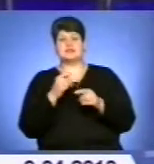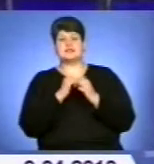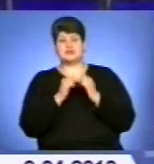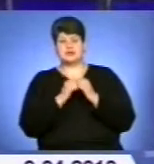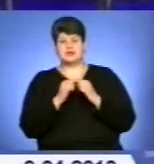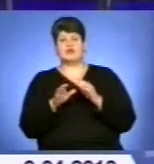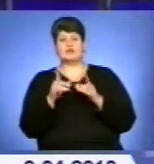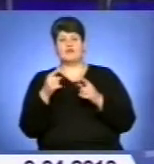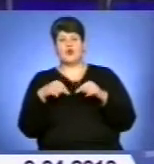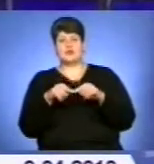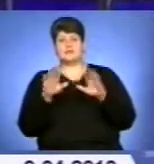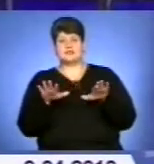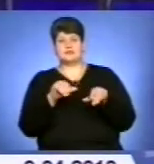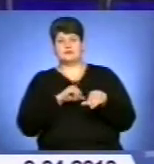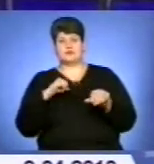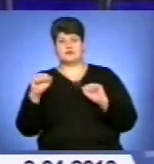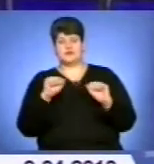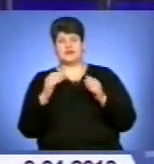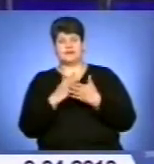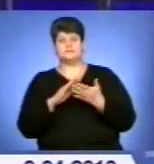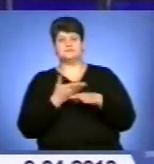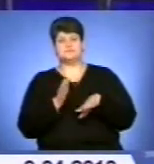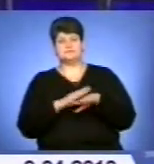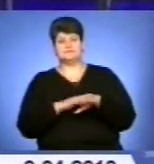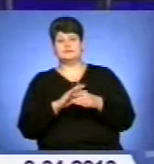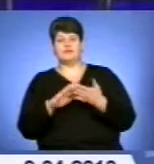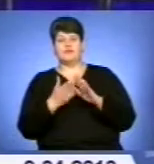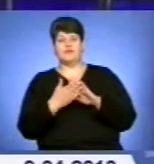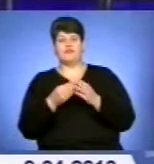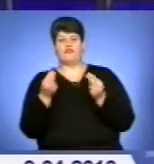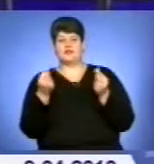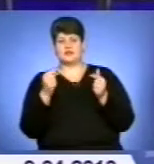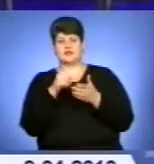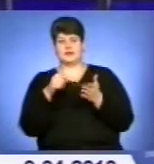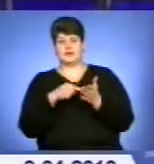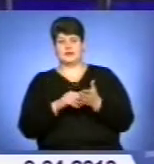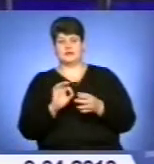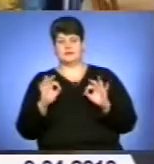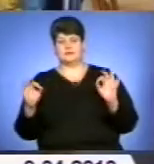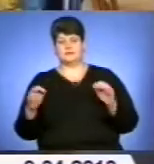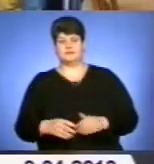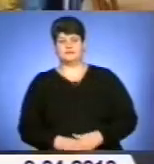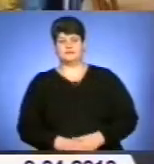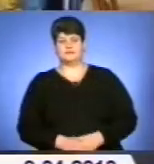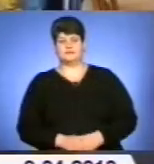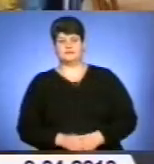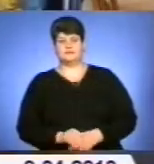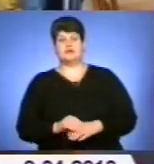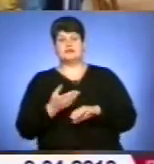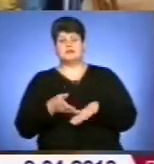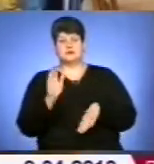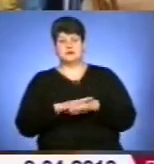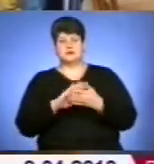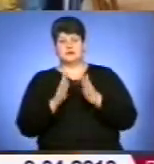органів місцевого самоврядування виникають складні ситуації у фінансових питаннях. Детальніше у сюжеті. Складною для